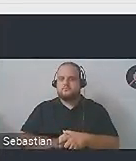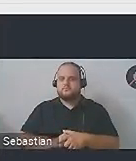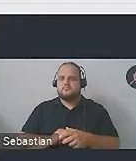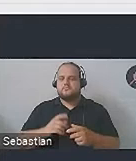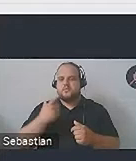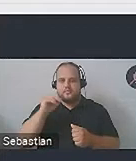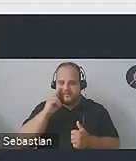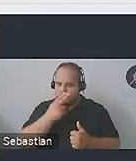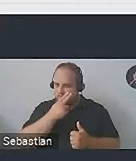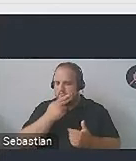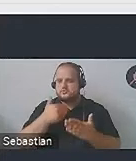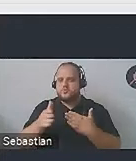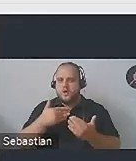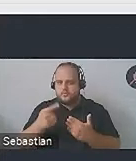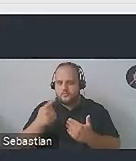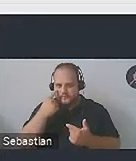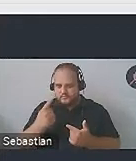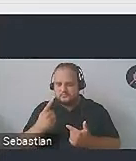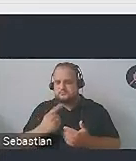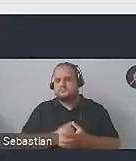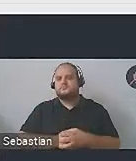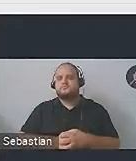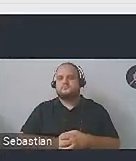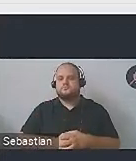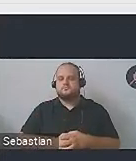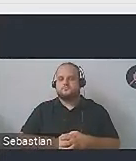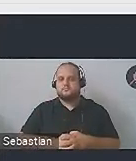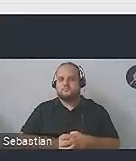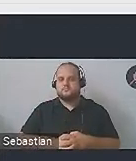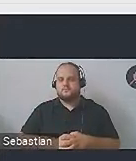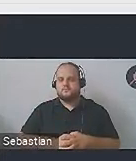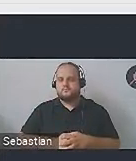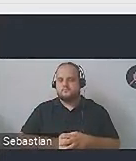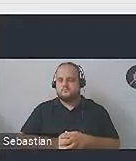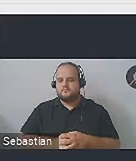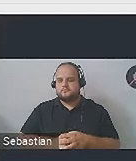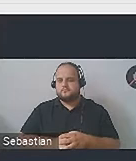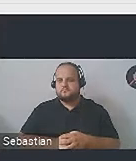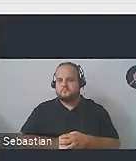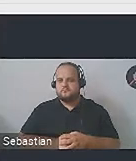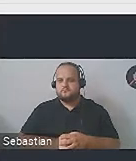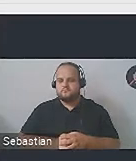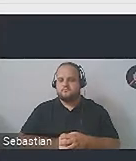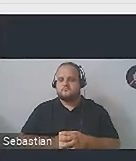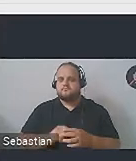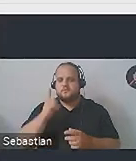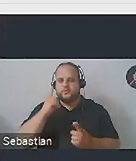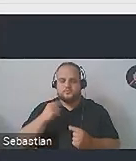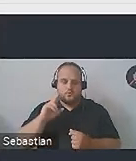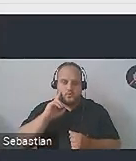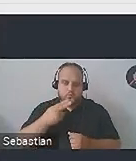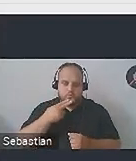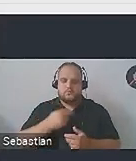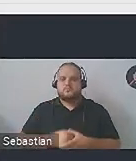osoby niewidome, słabowidzące czy też niedowidzące, bo różnie się mówi, jest różna nomenklatura, jak i osoby głuche